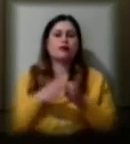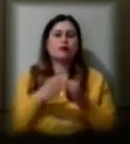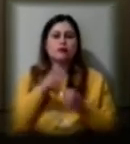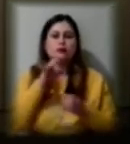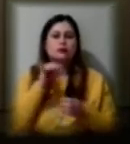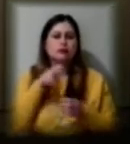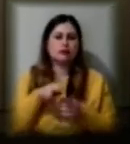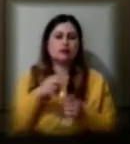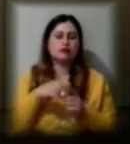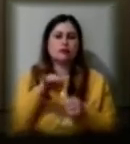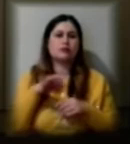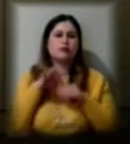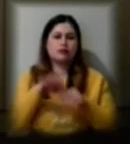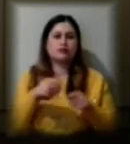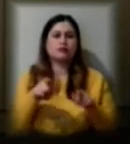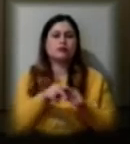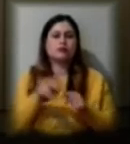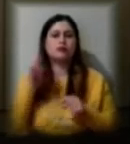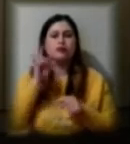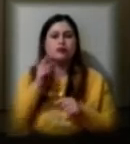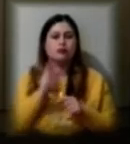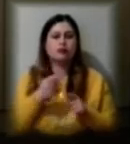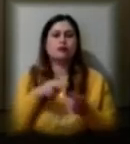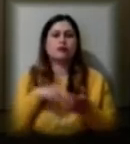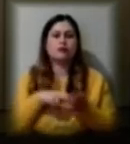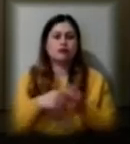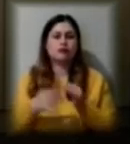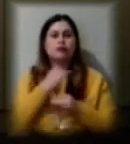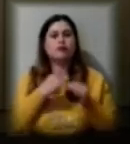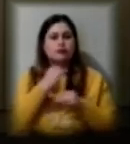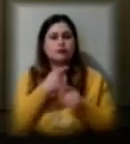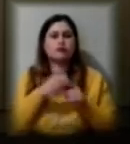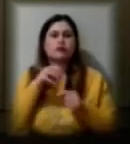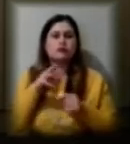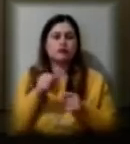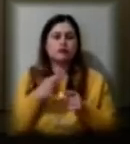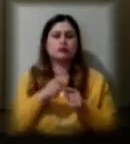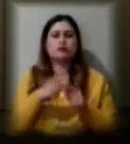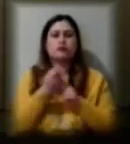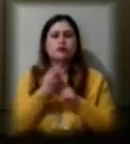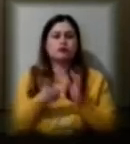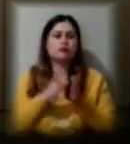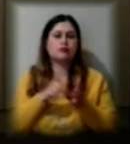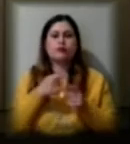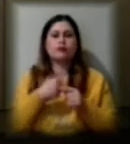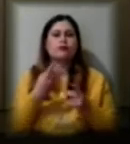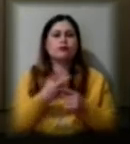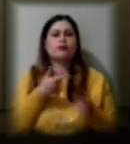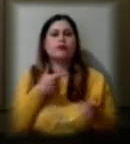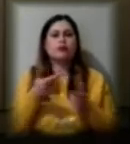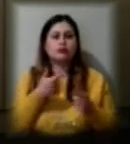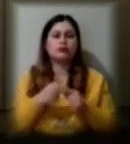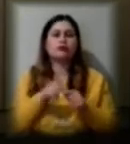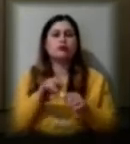проводимо такі уроки в плані обговорення тем. Це 11-й клас, їх треба готувати до ЗНО.